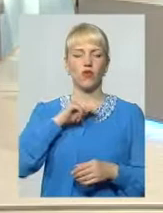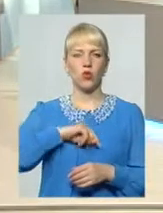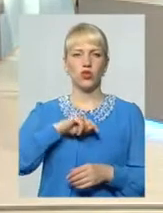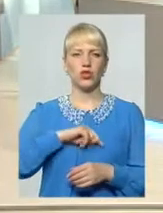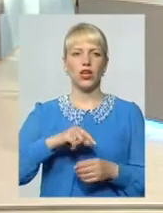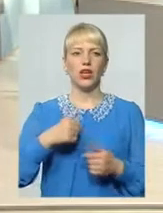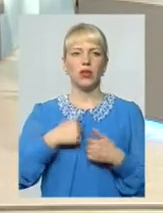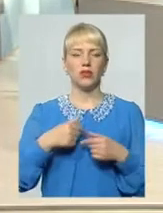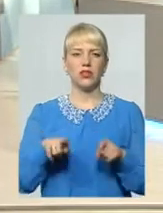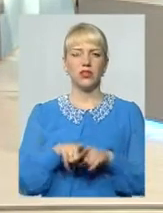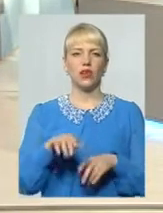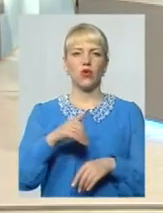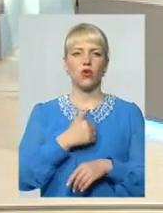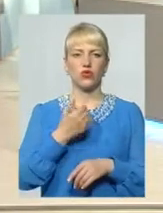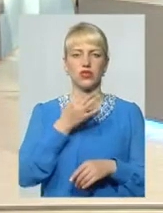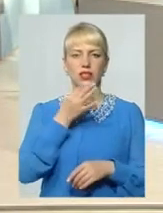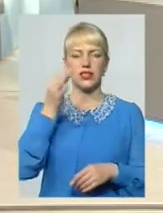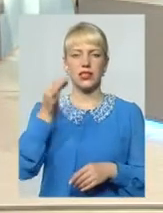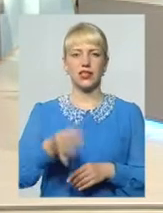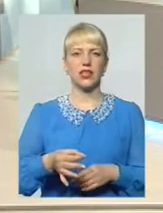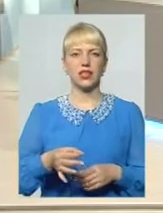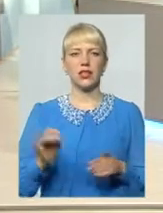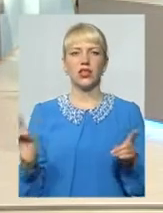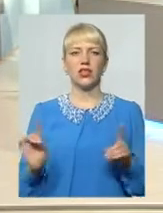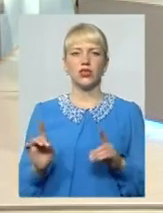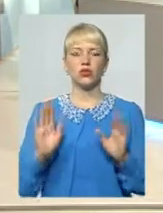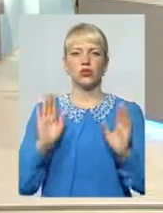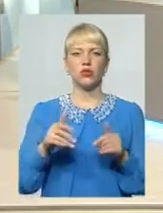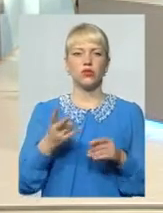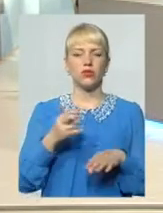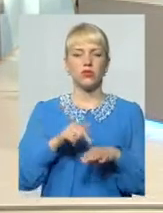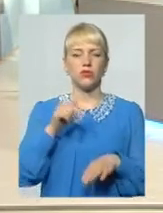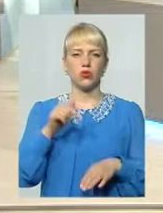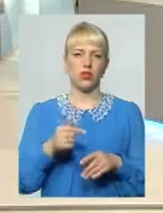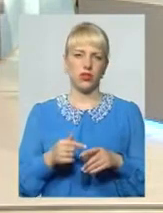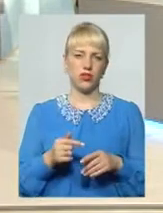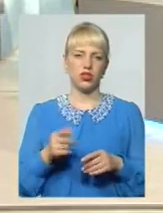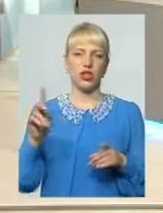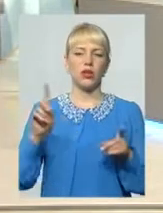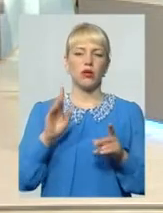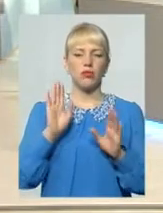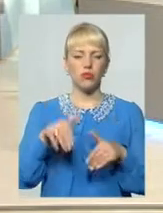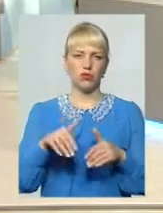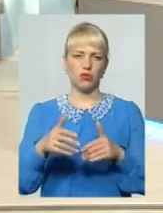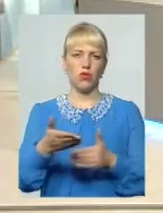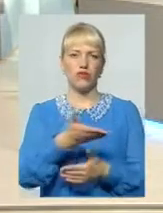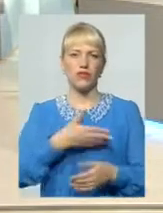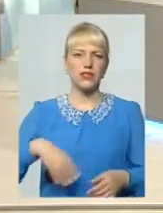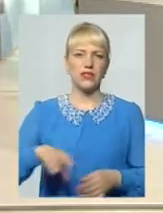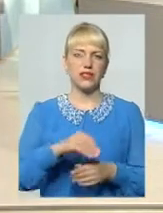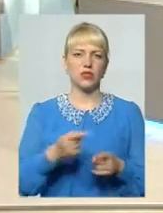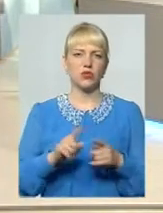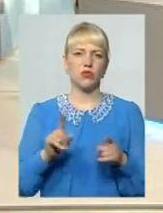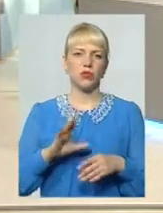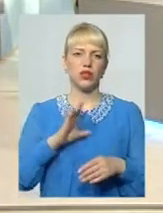І от мені так дуже хочеться сказати, що будьмо співчутливіші, будьмо іншими, мусимо бути такими